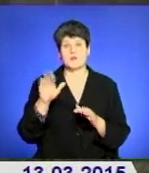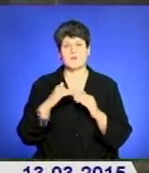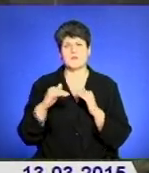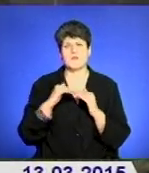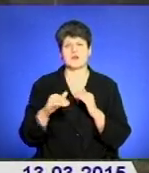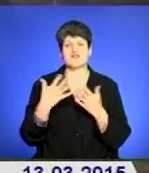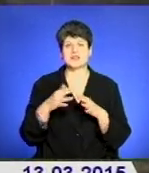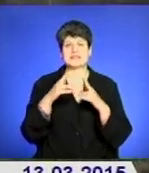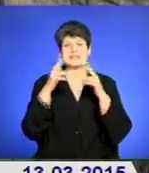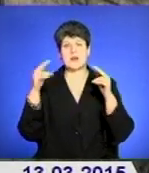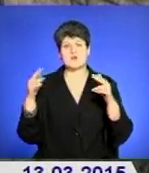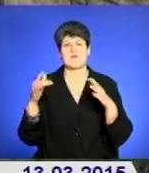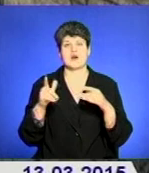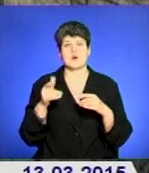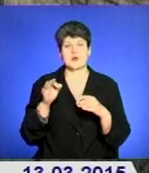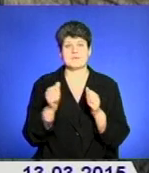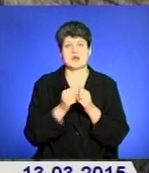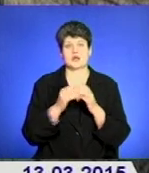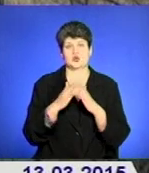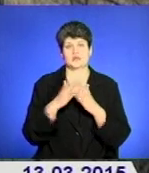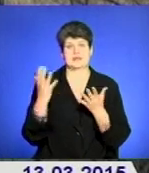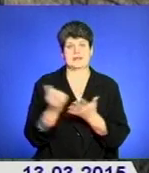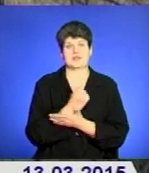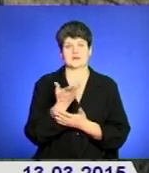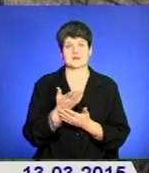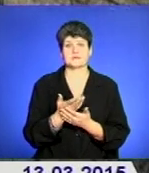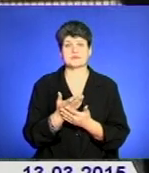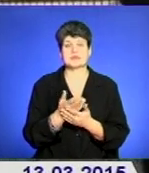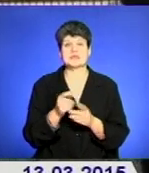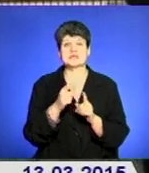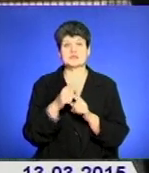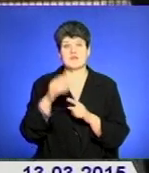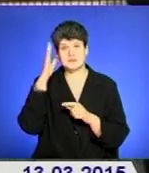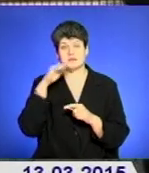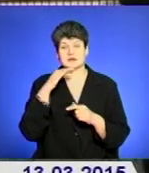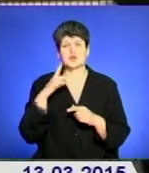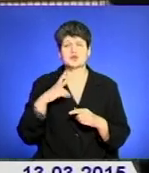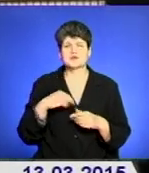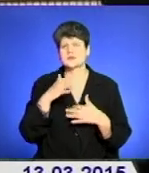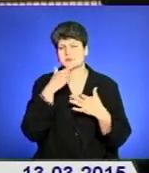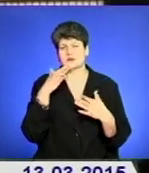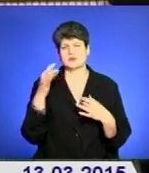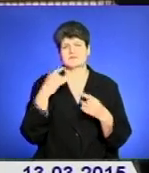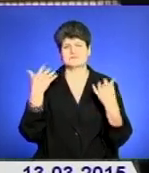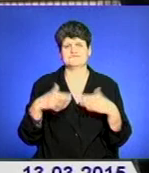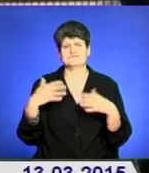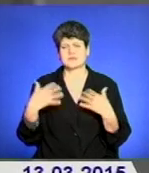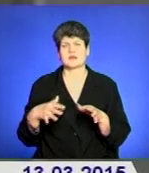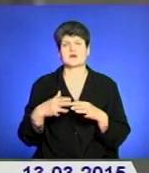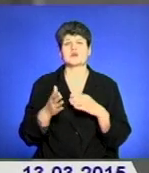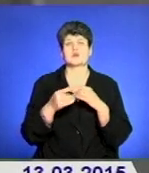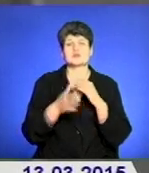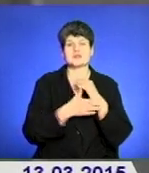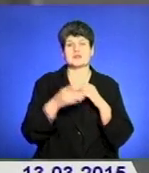на замковій горі, неподалік дому, її знайшли правоохоронці. За словами батька, донька вже не вперше пропадає. Востаннє таке з наї